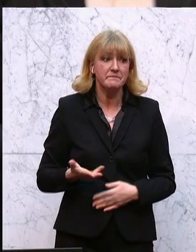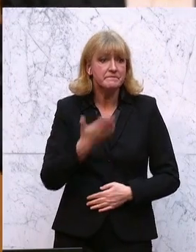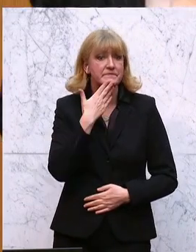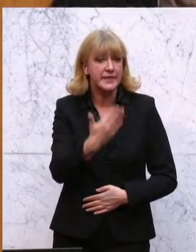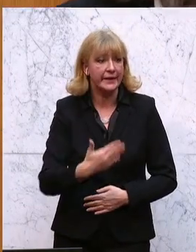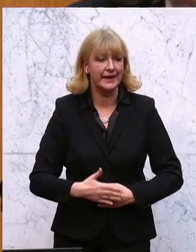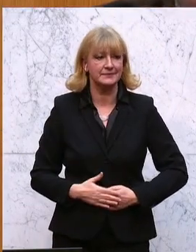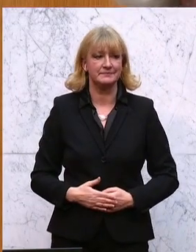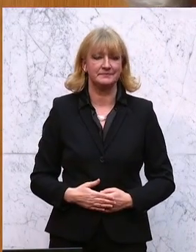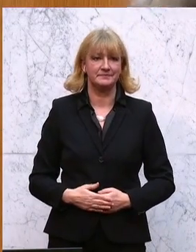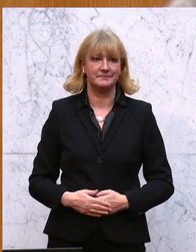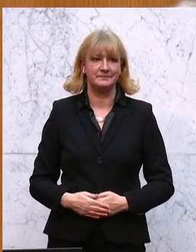-DIE und